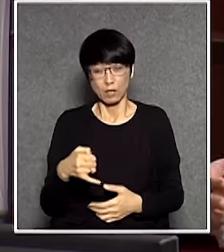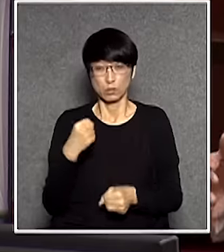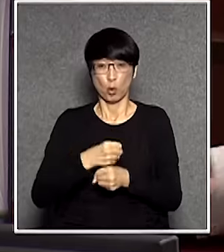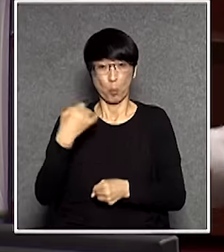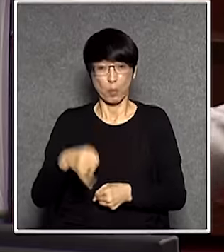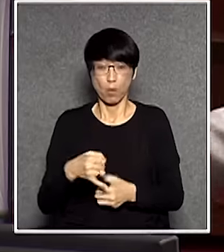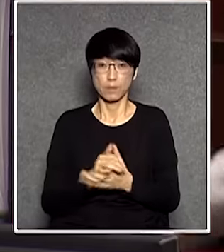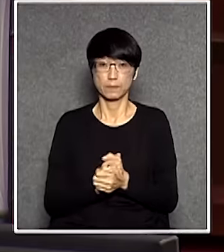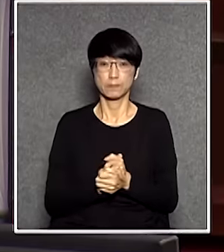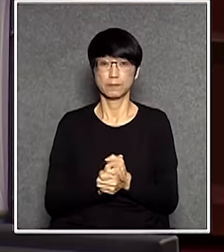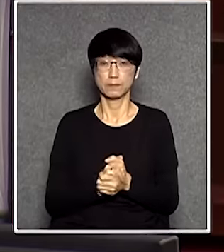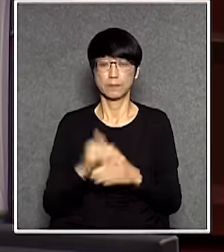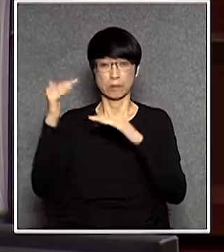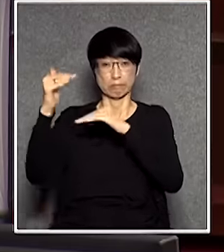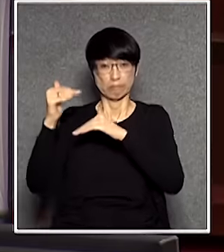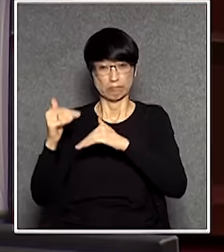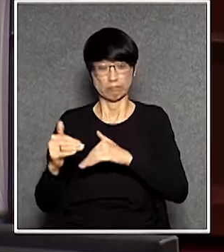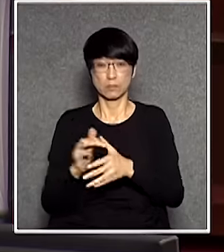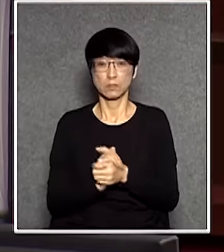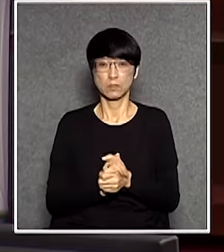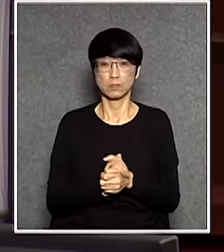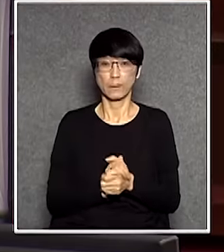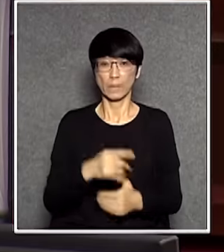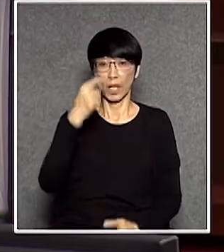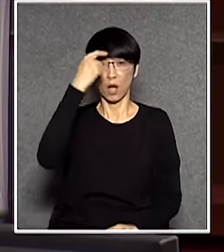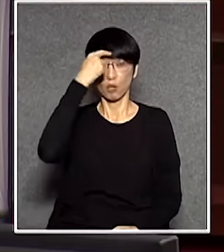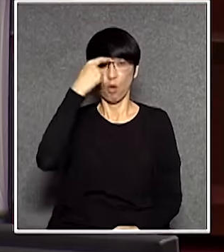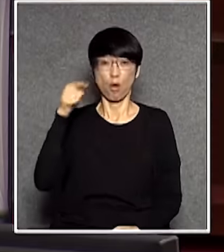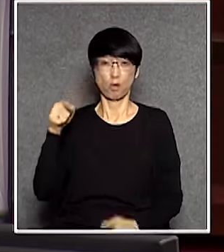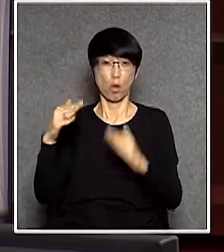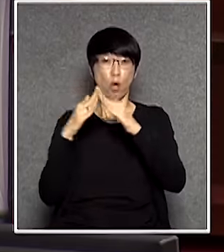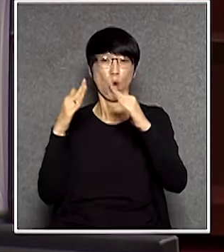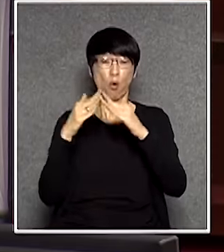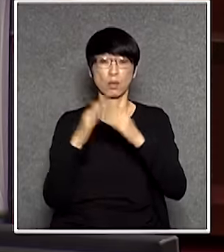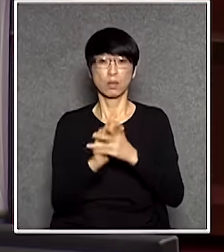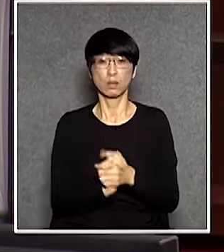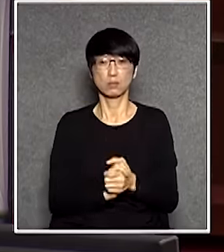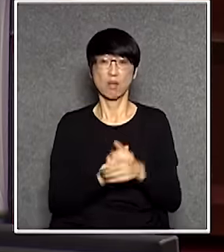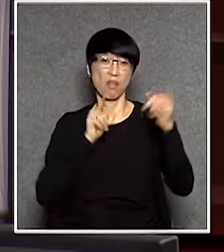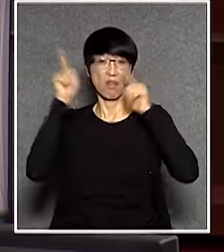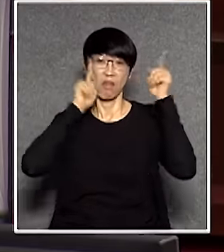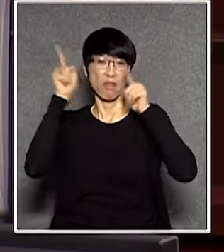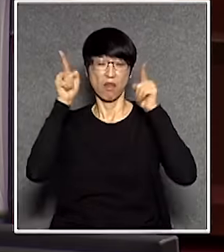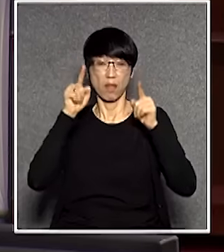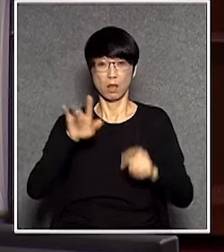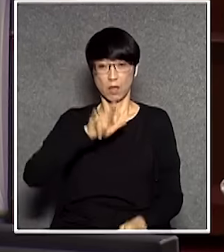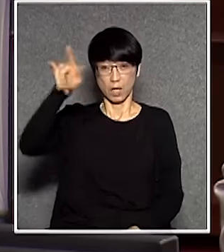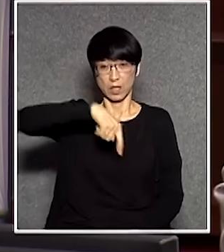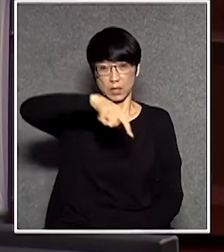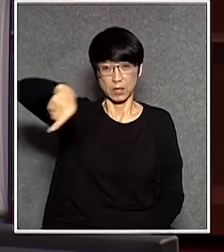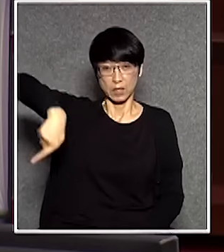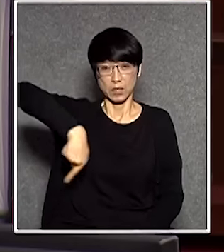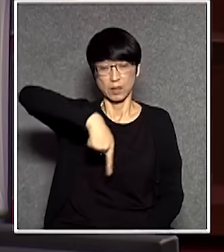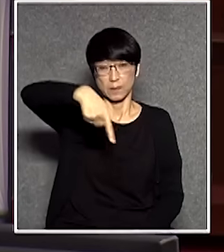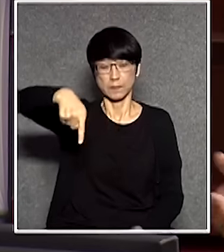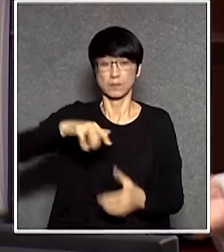好了既然又有良良士家族那種大膽妄為在機場那裏弄個大的